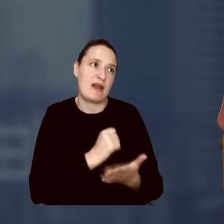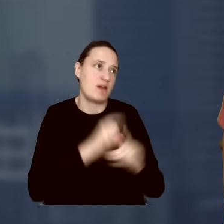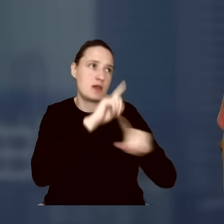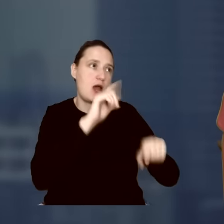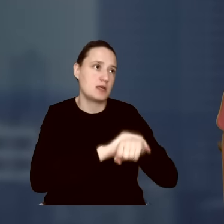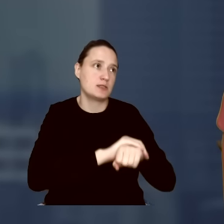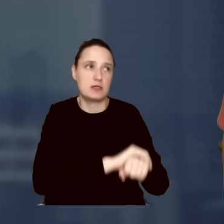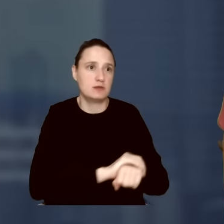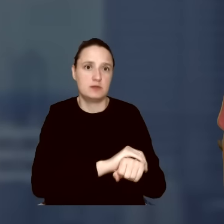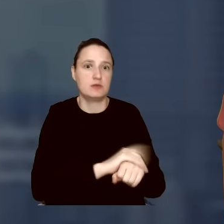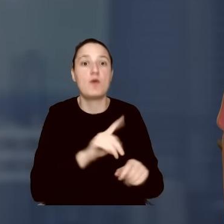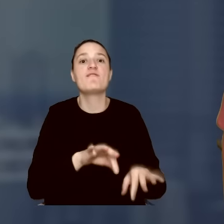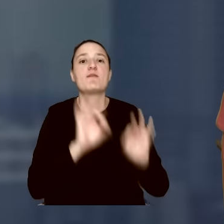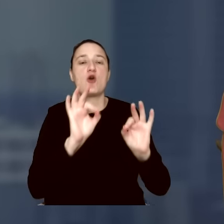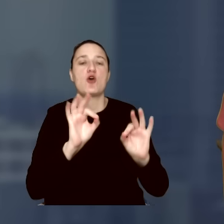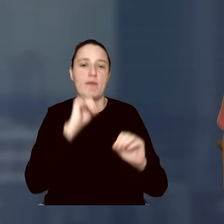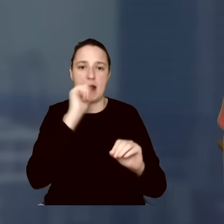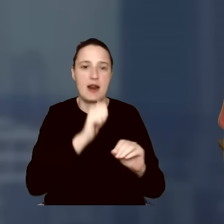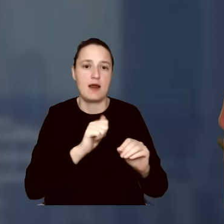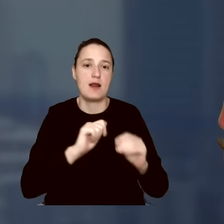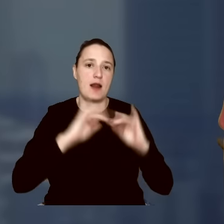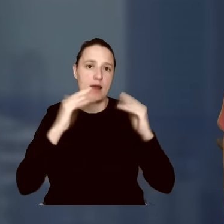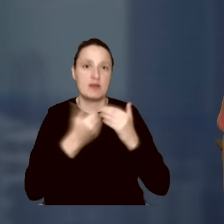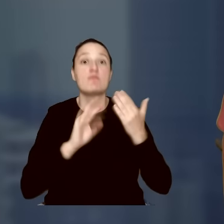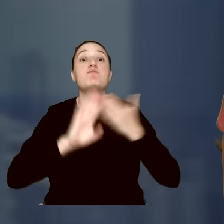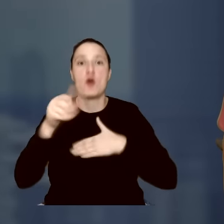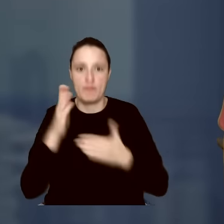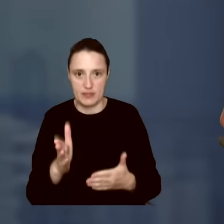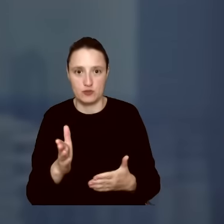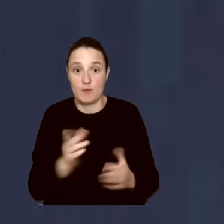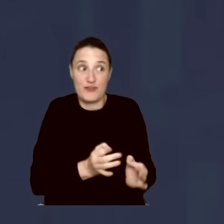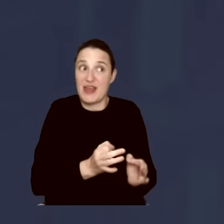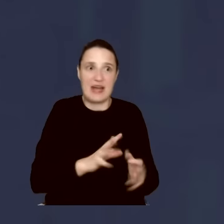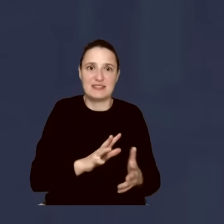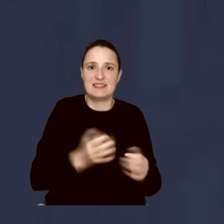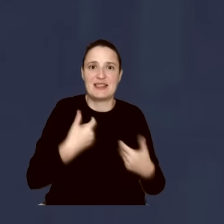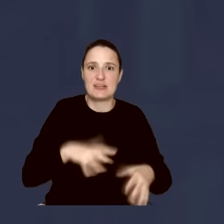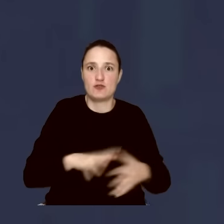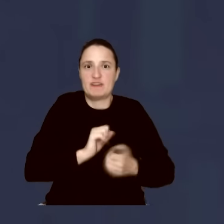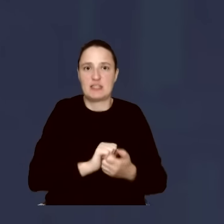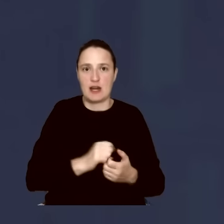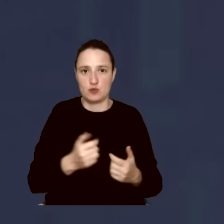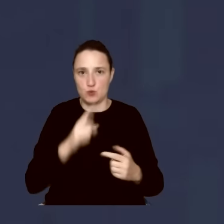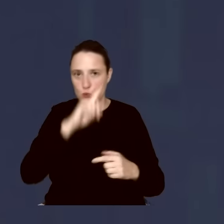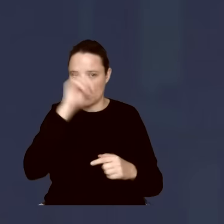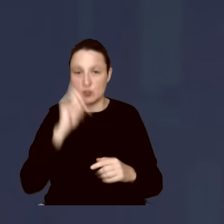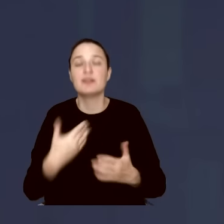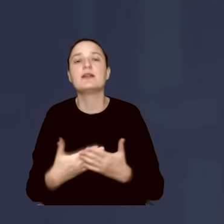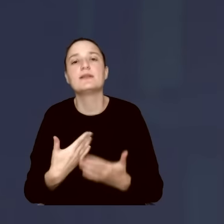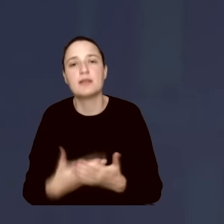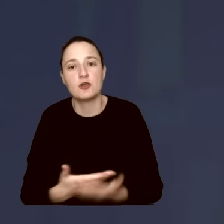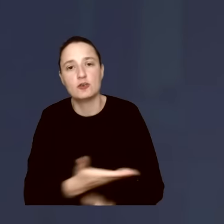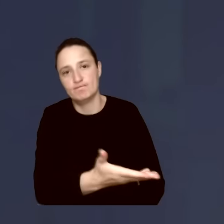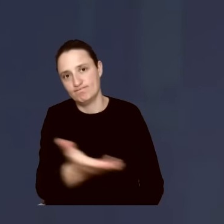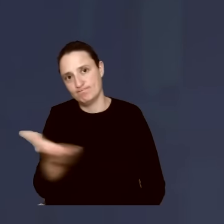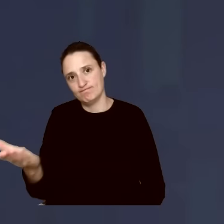Dopiero po wyborach do Parlamentu Europejskiego zaczną mówić o tym głośno, żeby się nie wystraszyli ludzie. Dlatego, szanowni państwo, również w waszych rękach